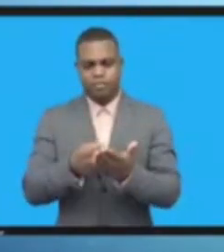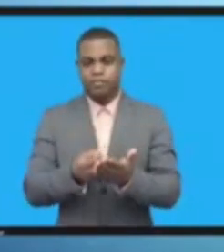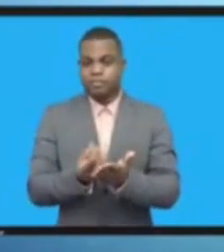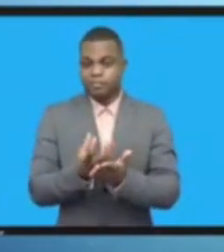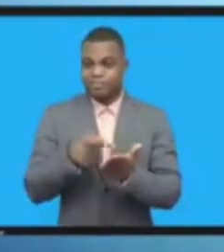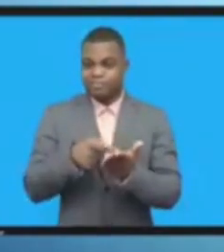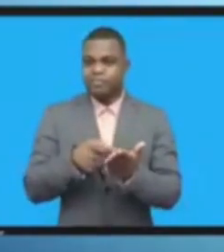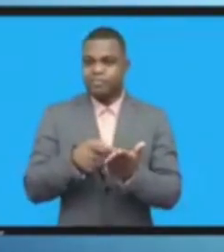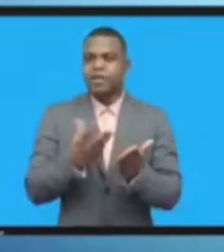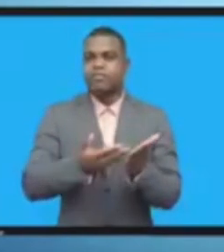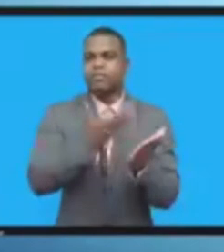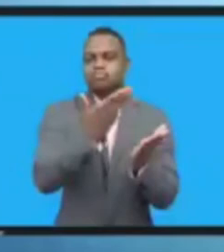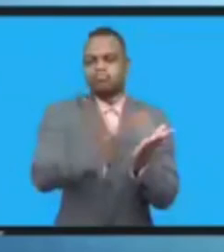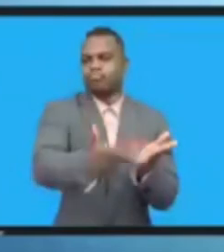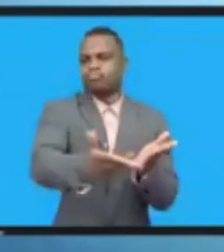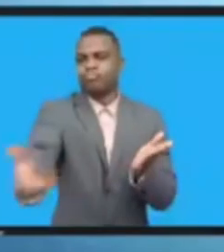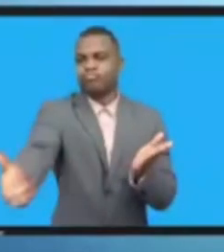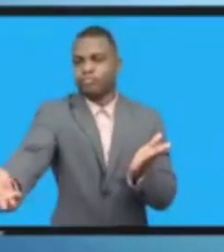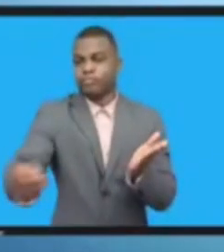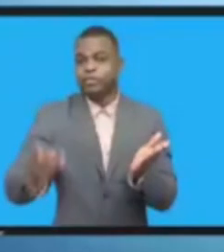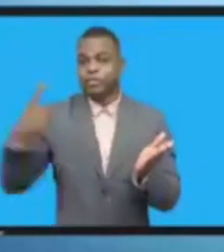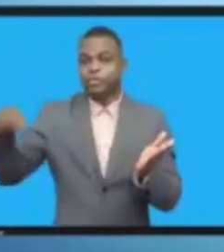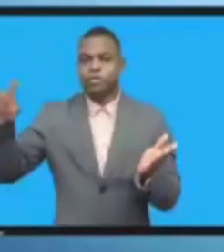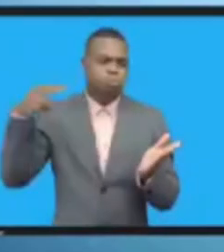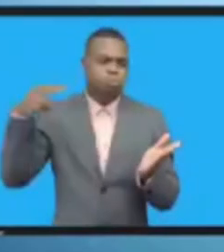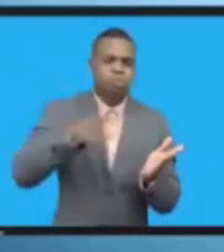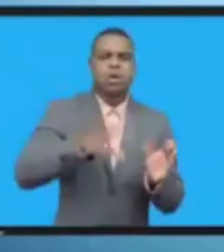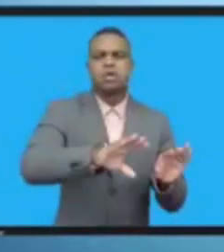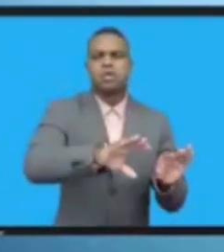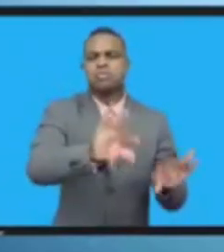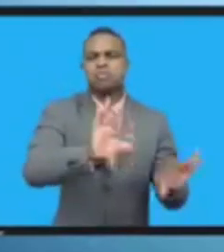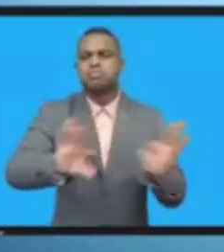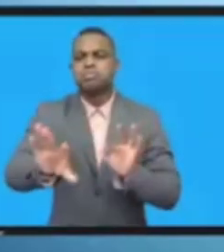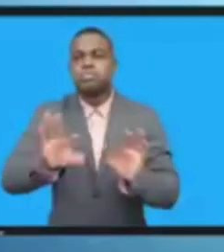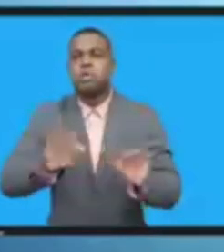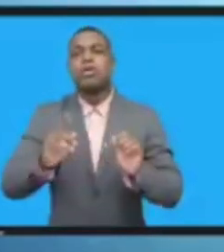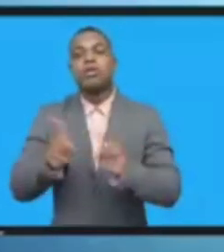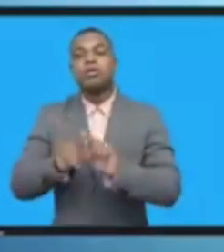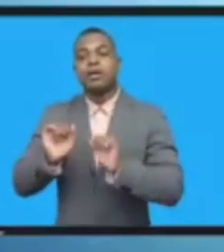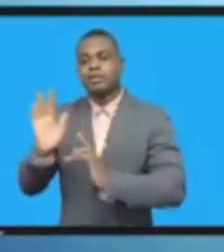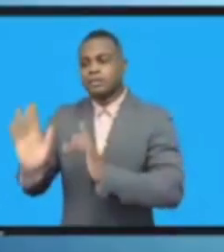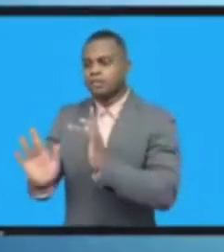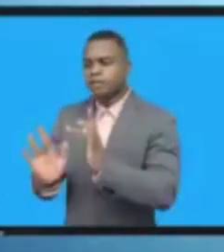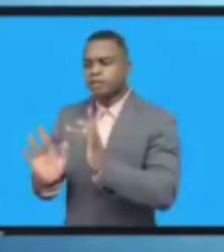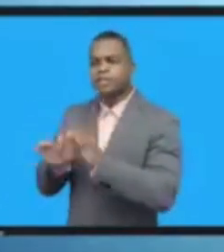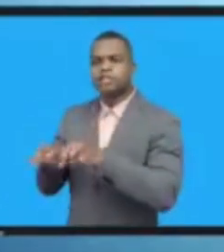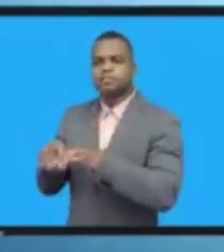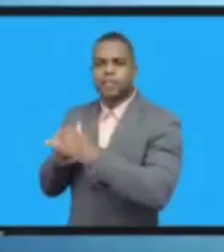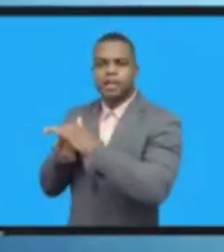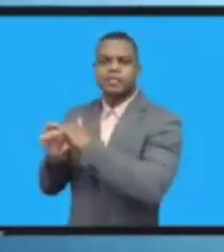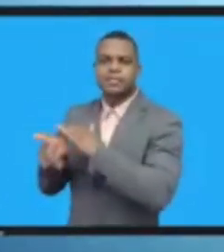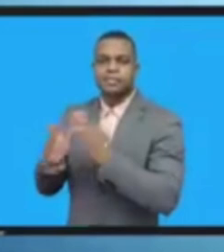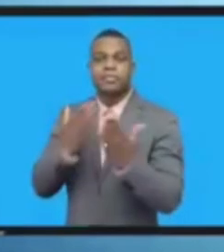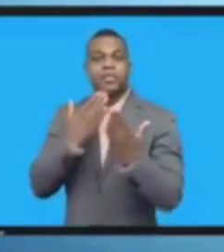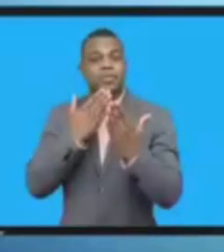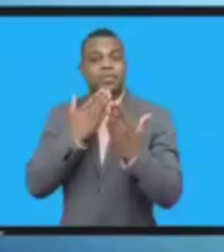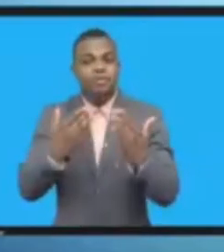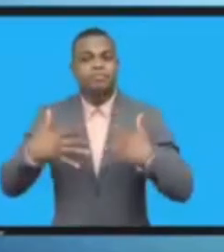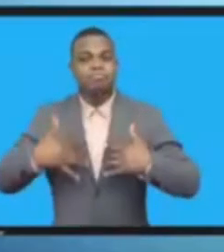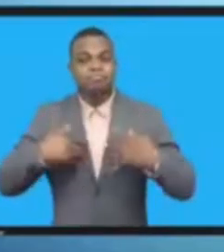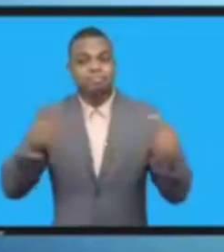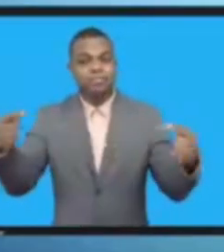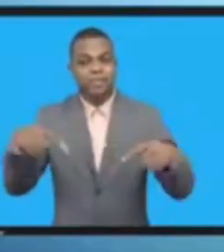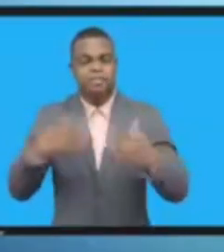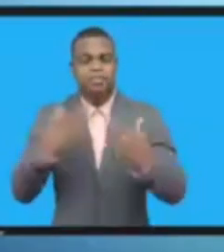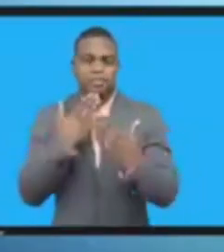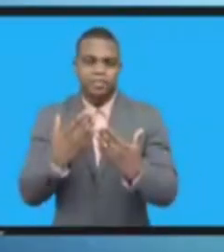إذن نشرات موجودة في الخارج بالنسبة إذن للنشرات اليومية يمكن أن تجدوها خارج